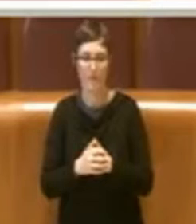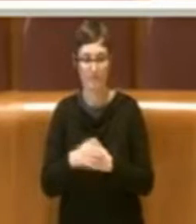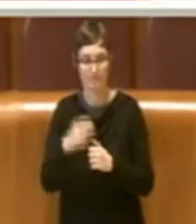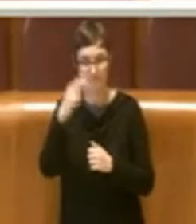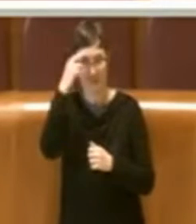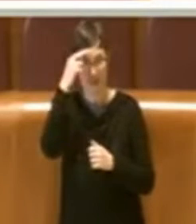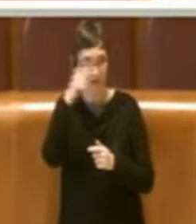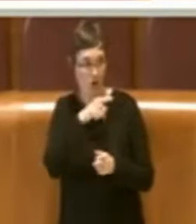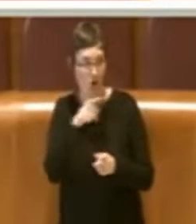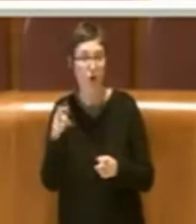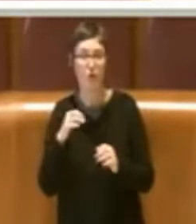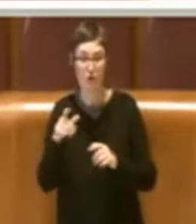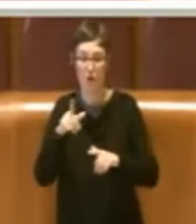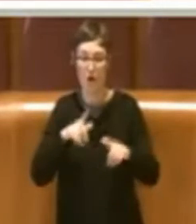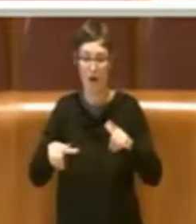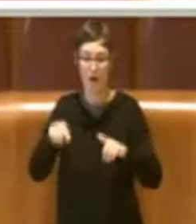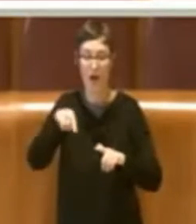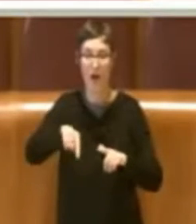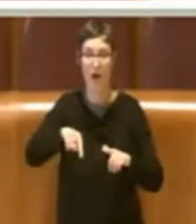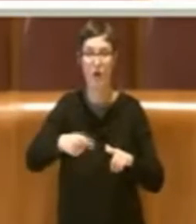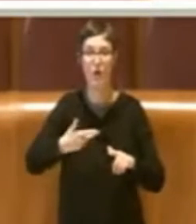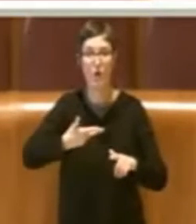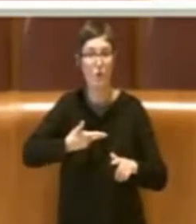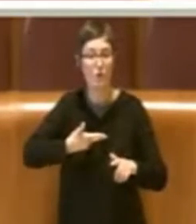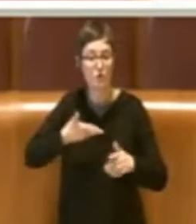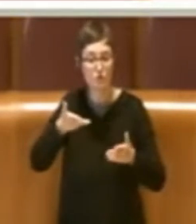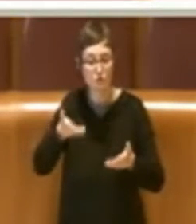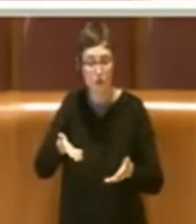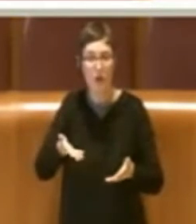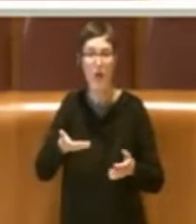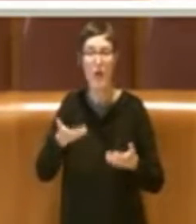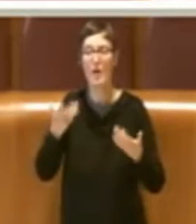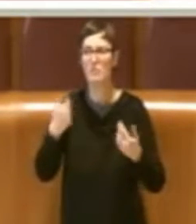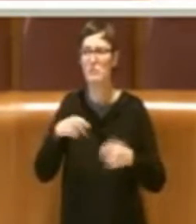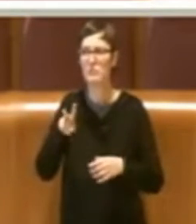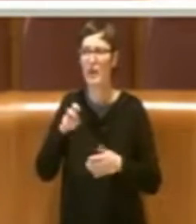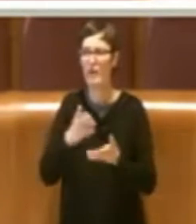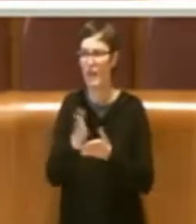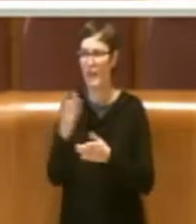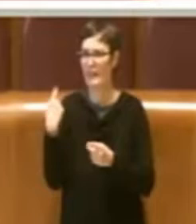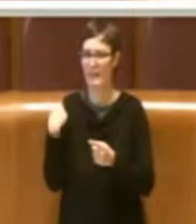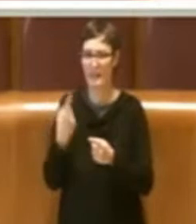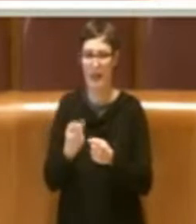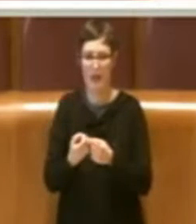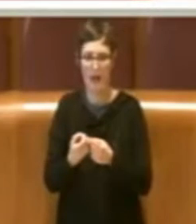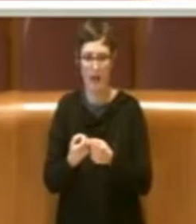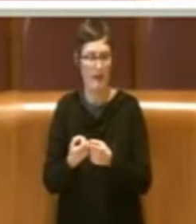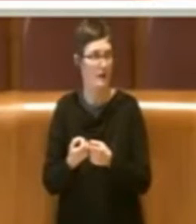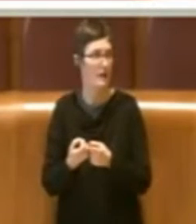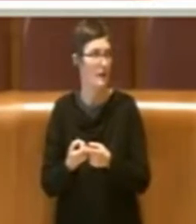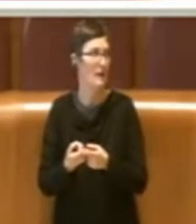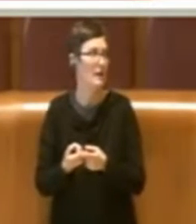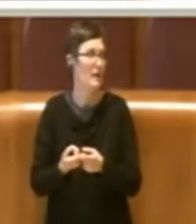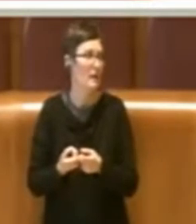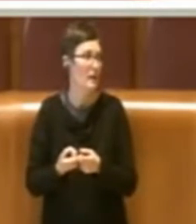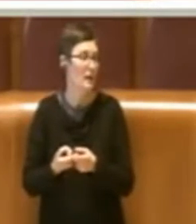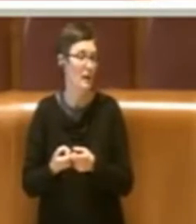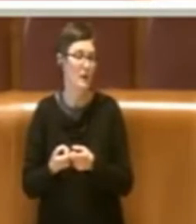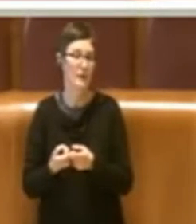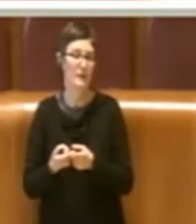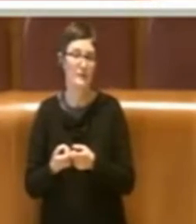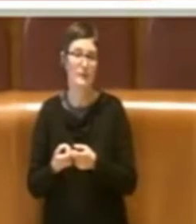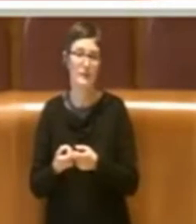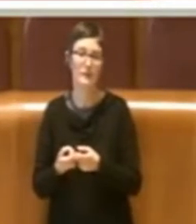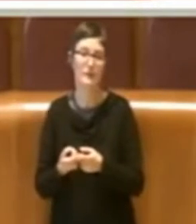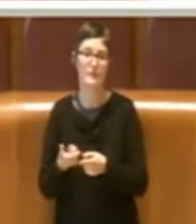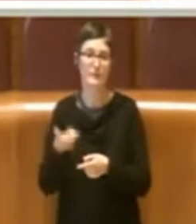lago ha un'esistenza che è solo ventennale perché proprio in occasione di una di queste speculazioni in